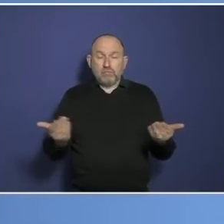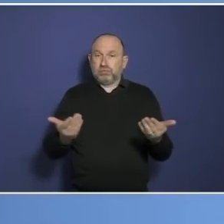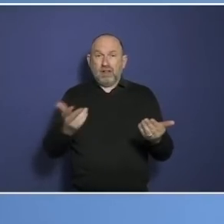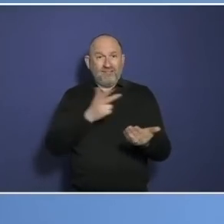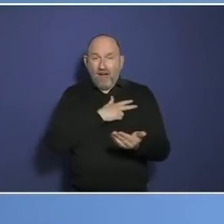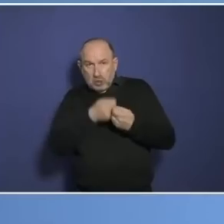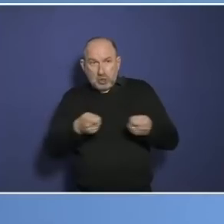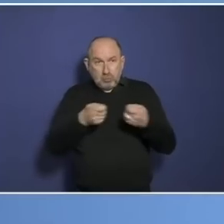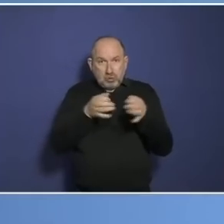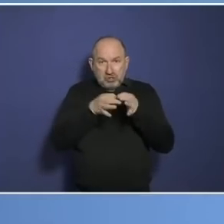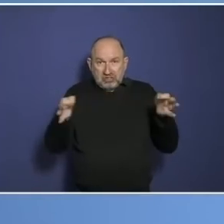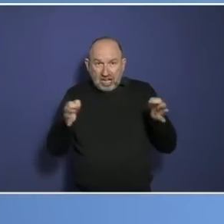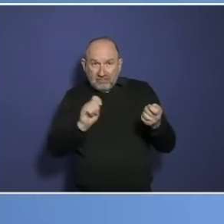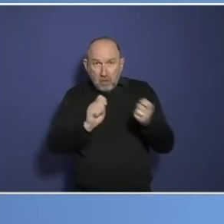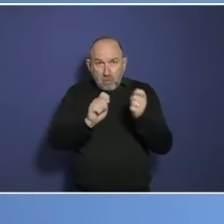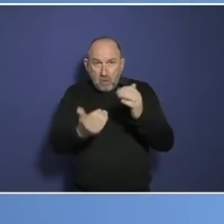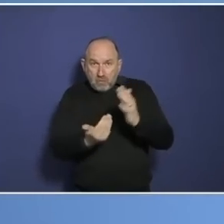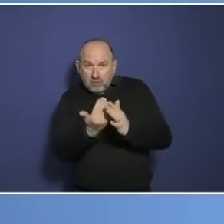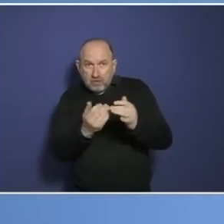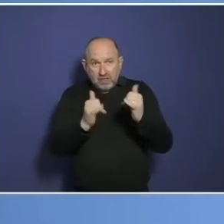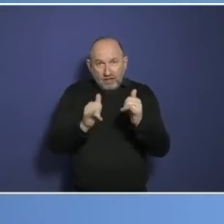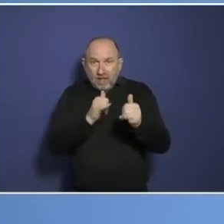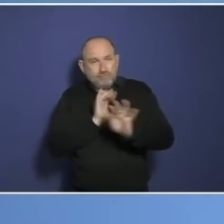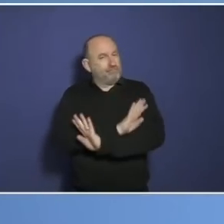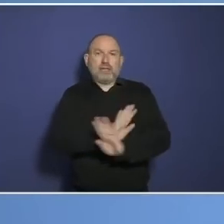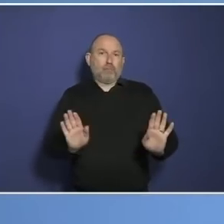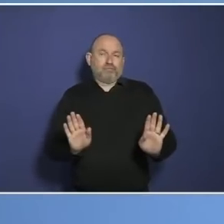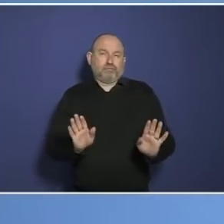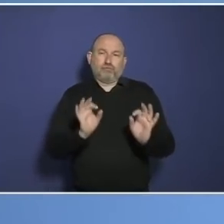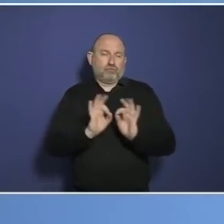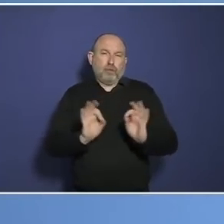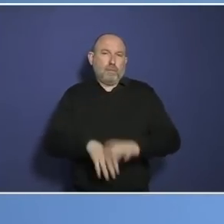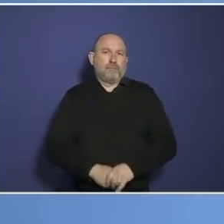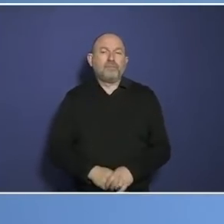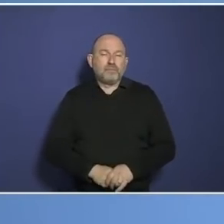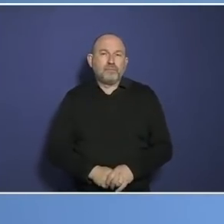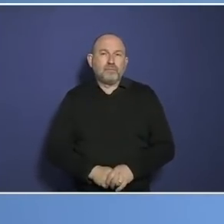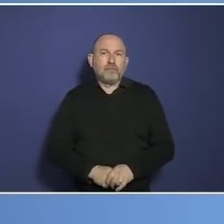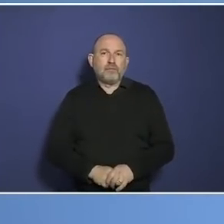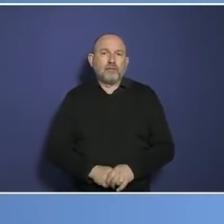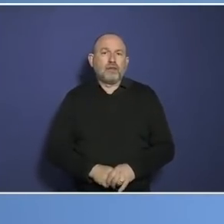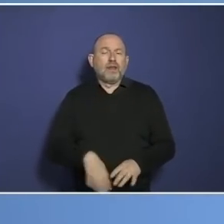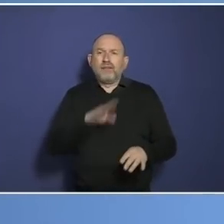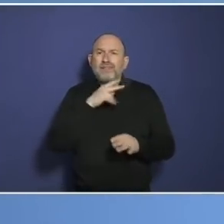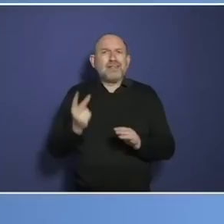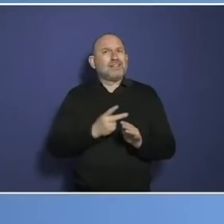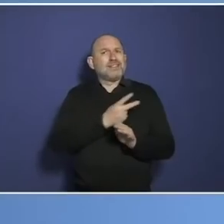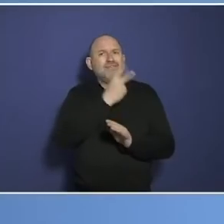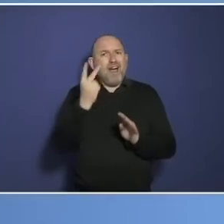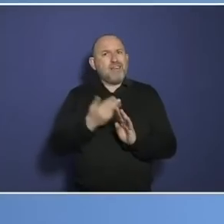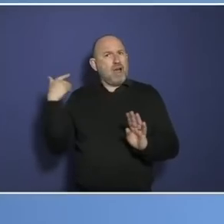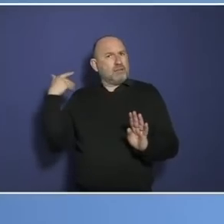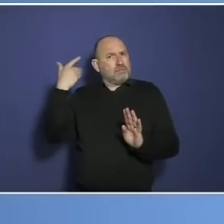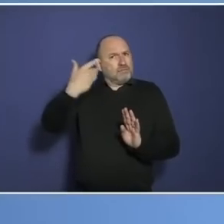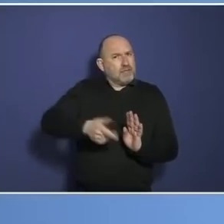Ich weiß nicht. Also eine schlechte Nachricht für all diejenigen, mal damit anzufangen, die sich seit zwei Jahren, seit mehr als zwei